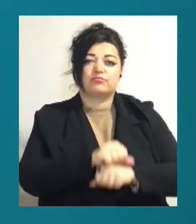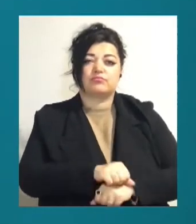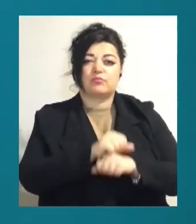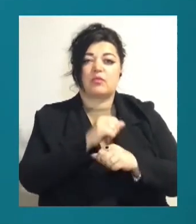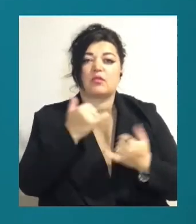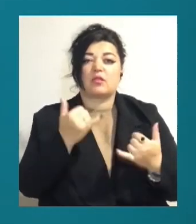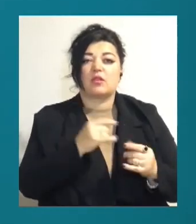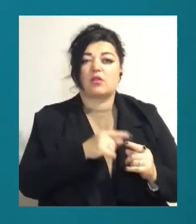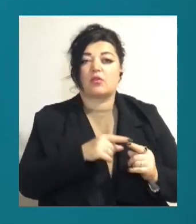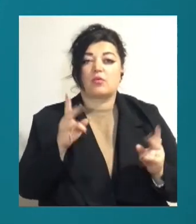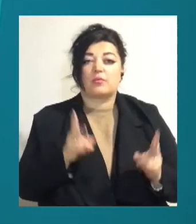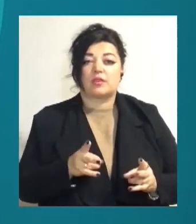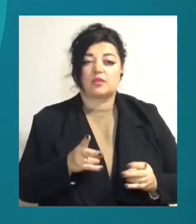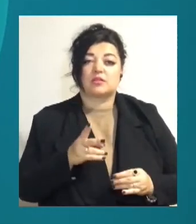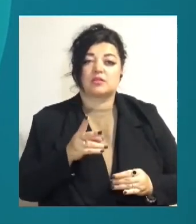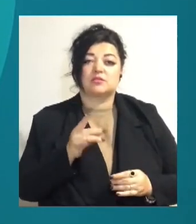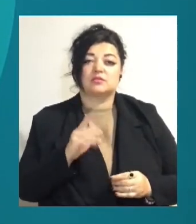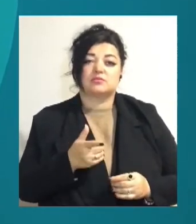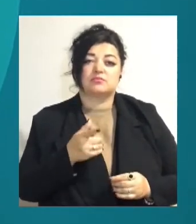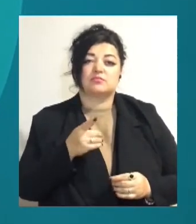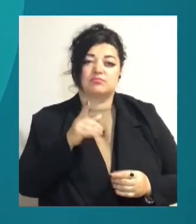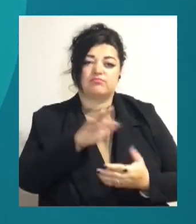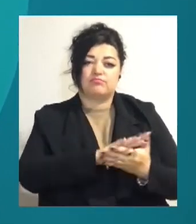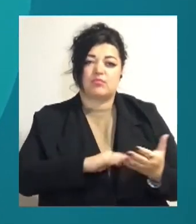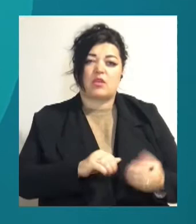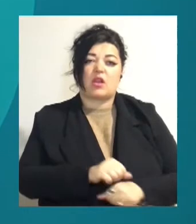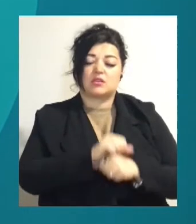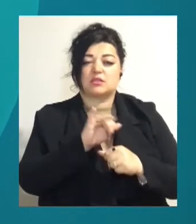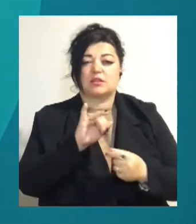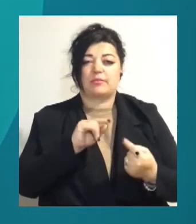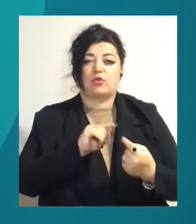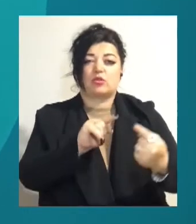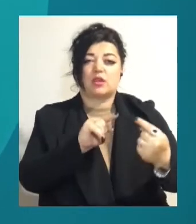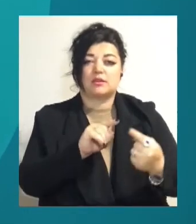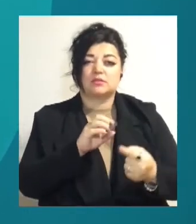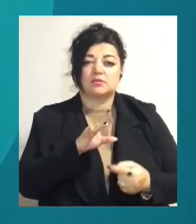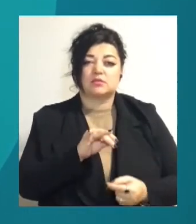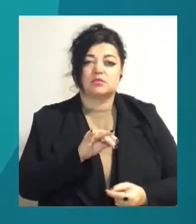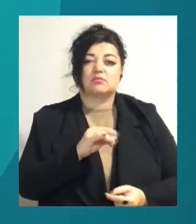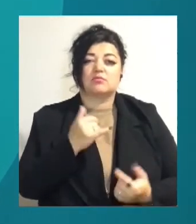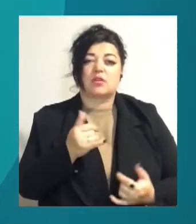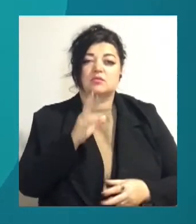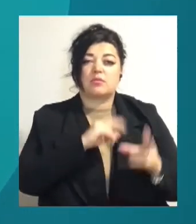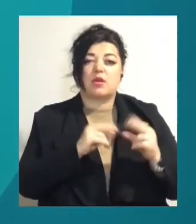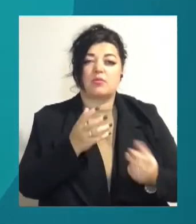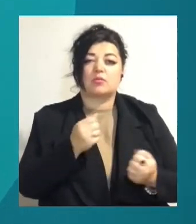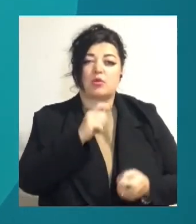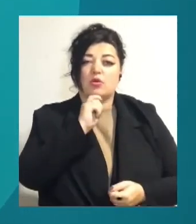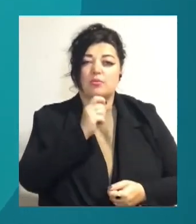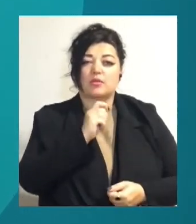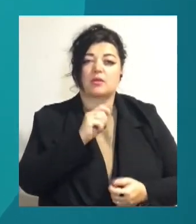Верховної Ради встановлять намети та проводитимуть акції протестів. Наразі ми намагаємося отримати коментарі від представників Одеської